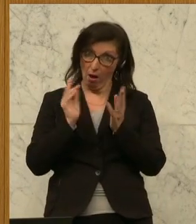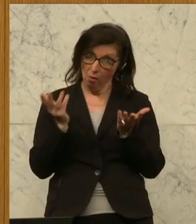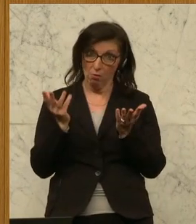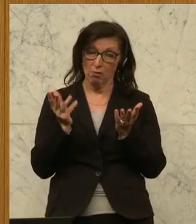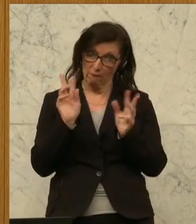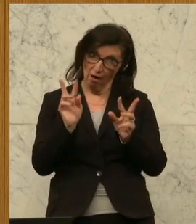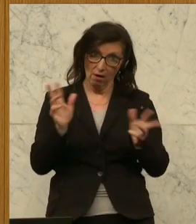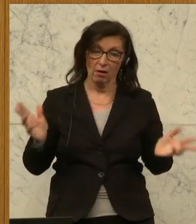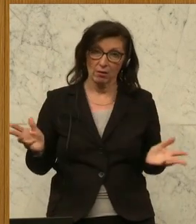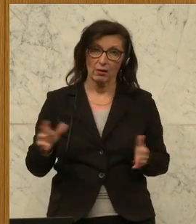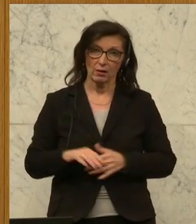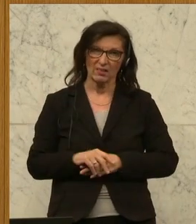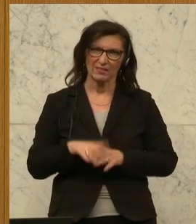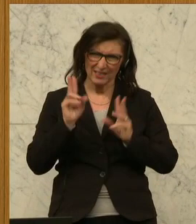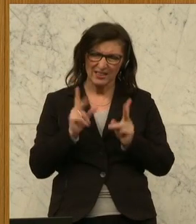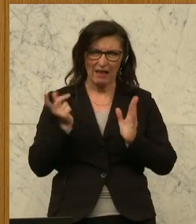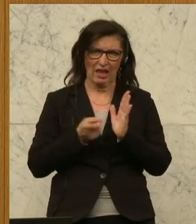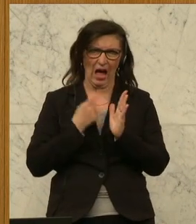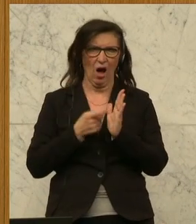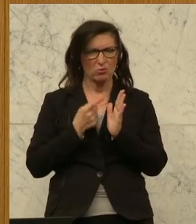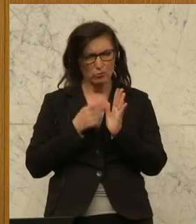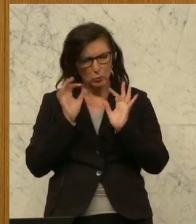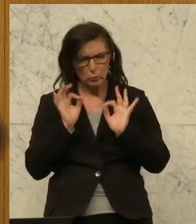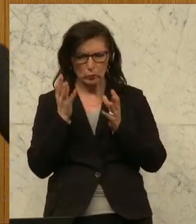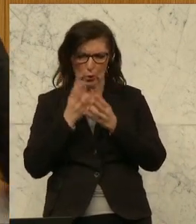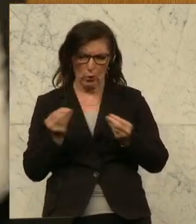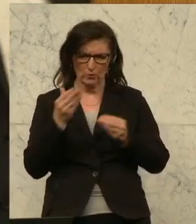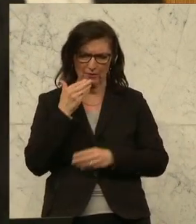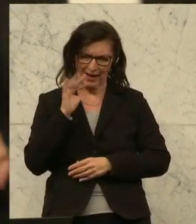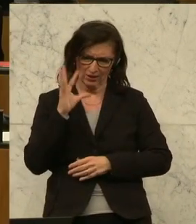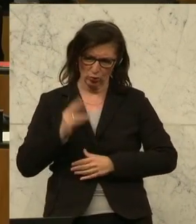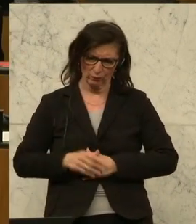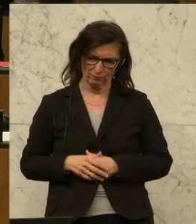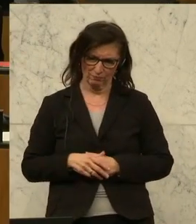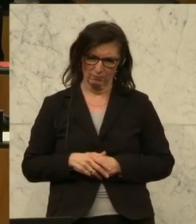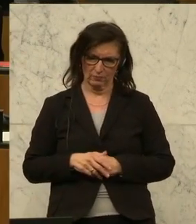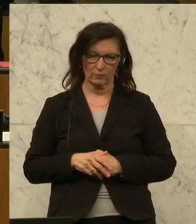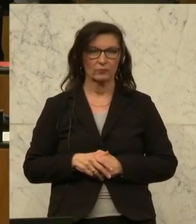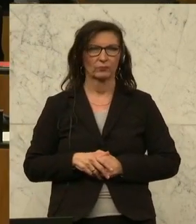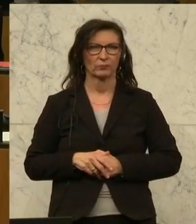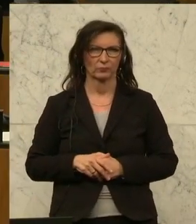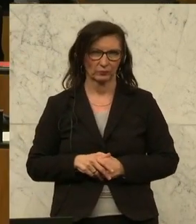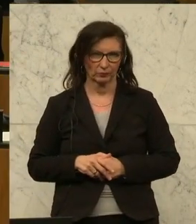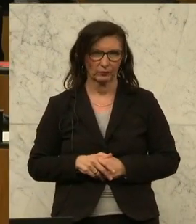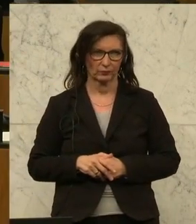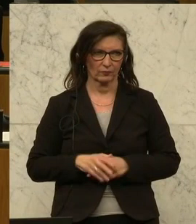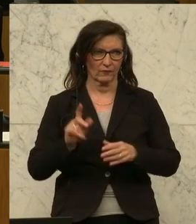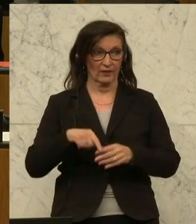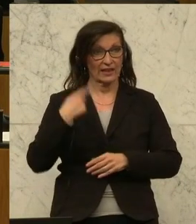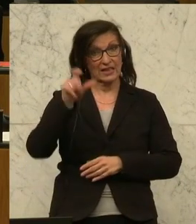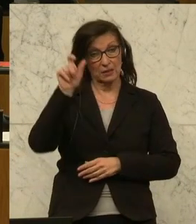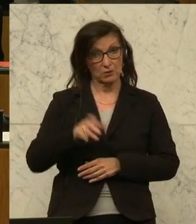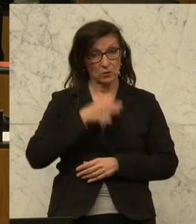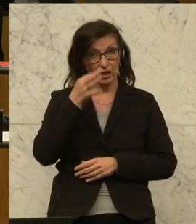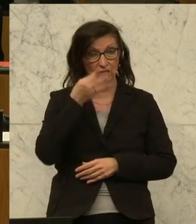Das brauchen wir, um solchen Herausforderungen gewachsen zu sein. Dankeschön. Reinhold Einwander, der SPÖ